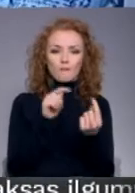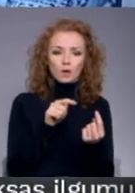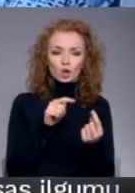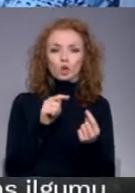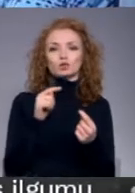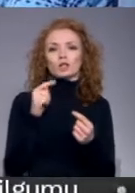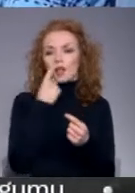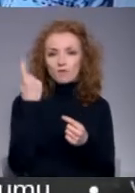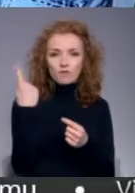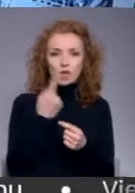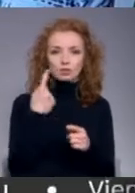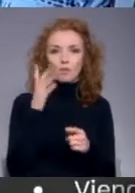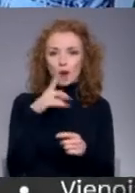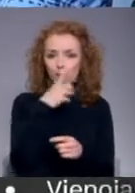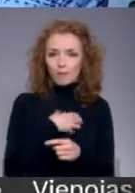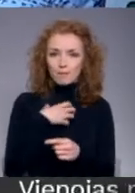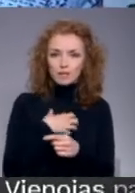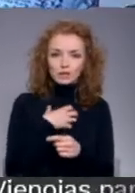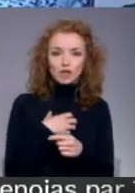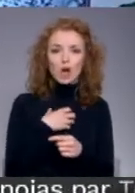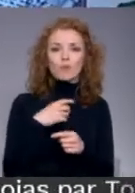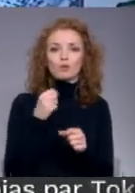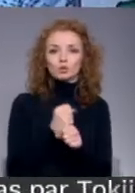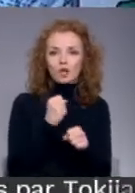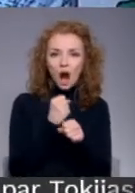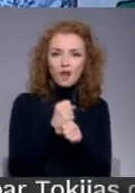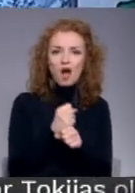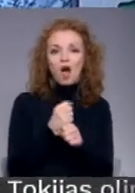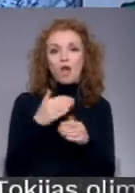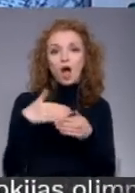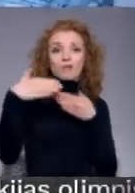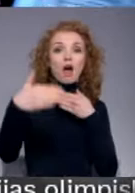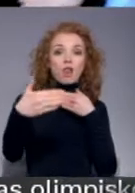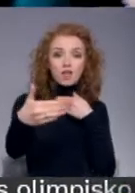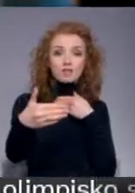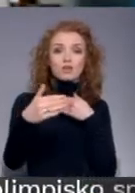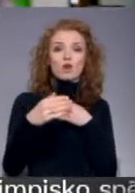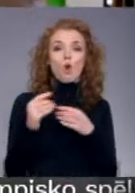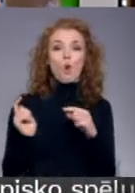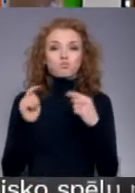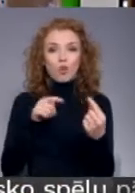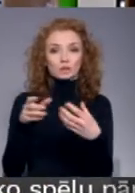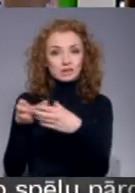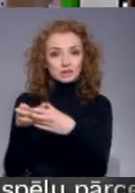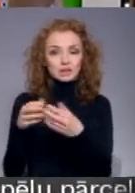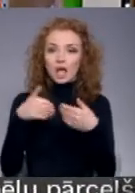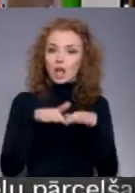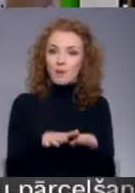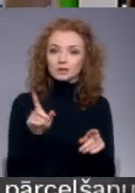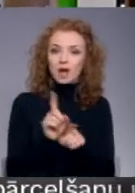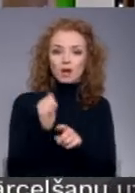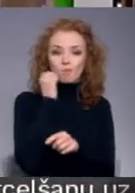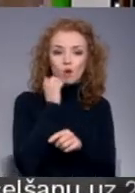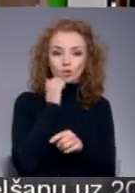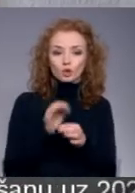nepieciešamību domas sēdēs un komitejās krīzes laikā strādā tā talnāt, pēc opozīcijas pieprasīmašo un dēļ lems arī bausks